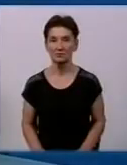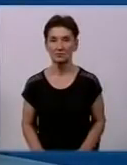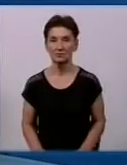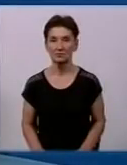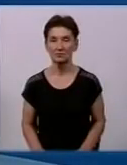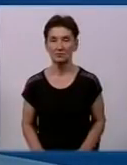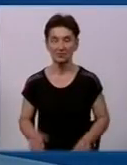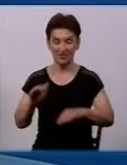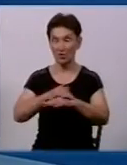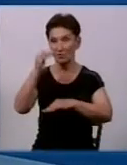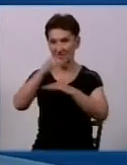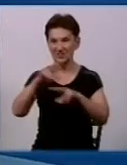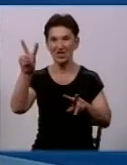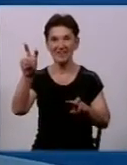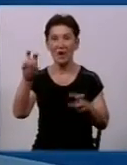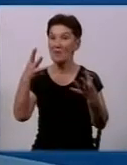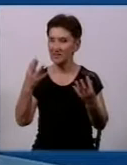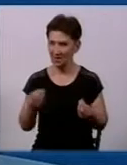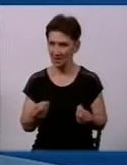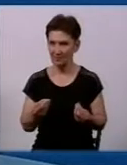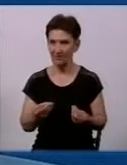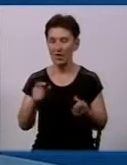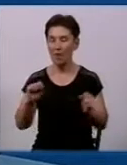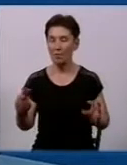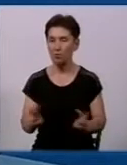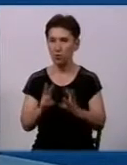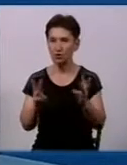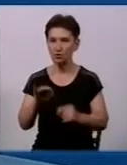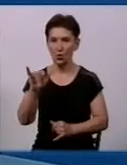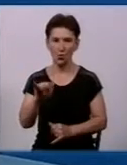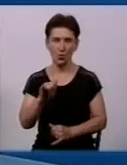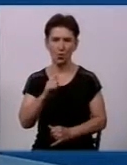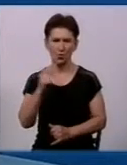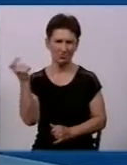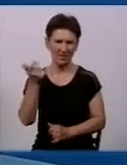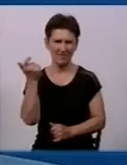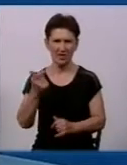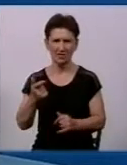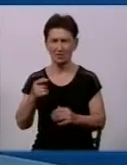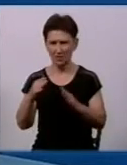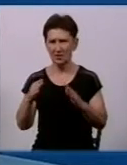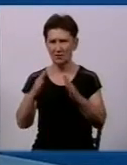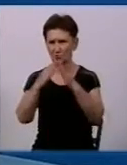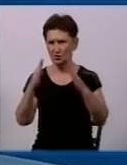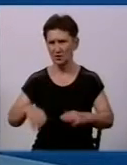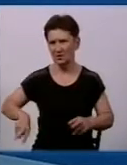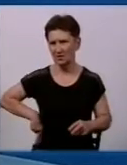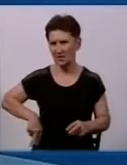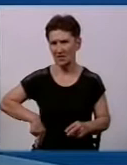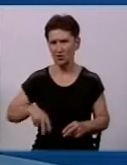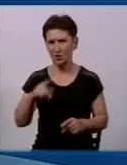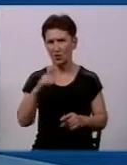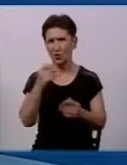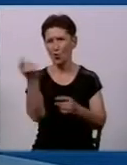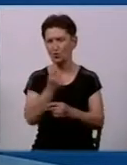Добрий вечір, тема дня на Суспільному. Пожежа у приватному будинку директору обласного художнього музею Тетяни Ткаченко